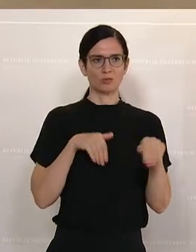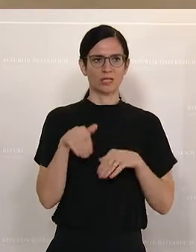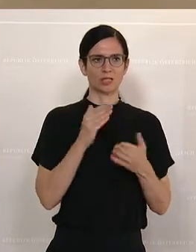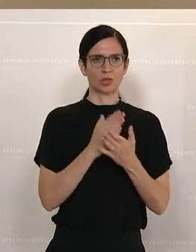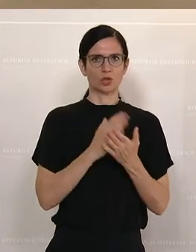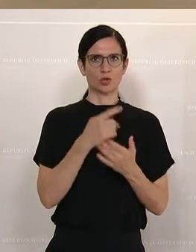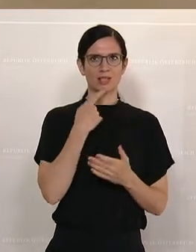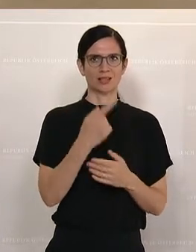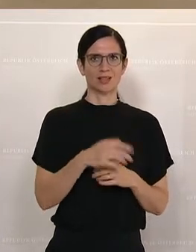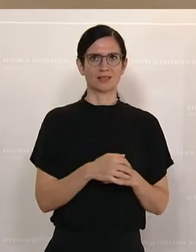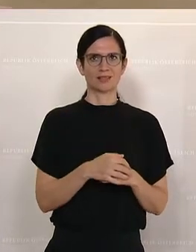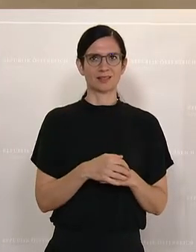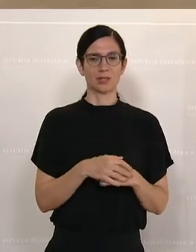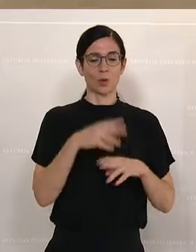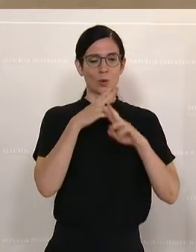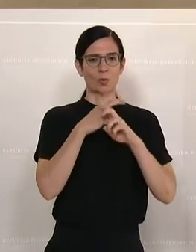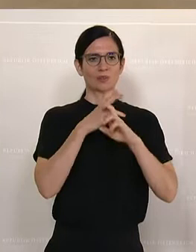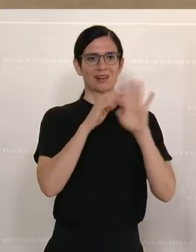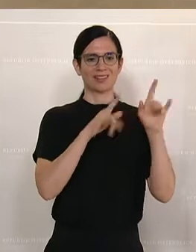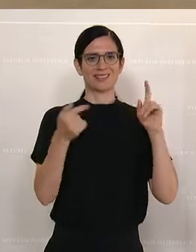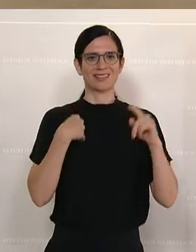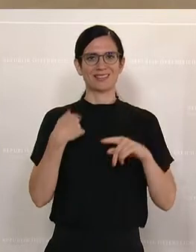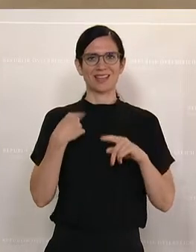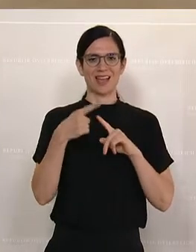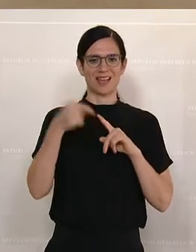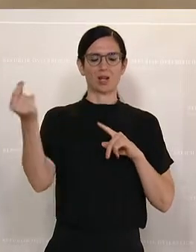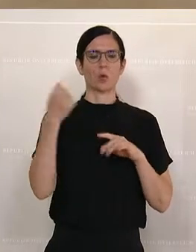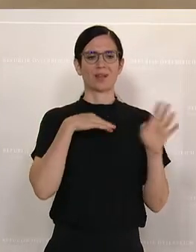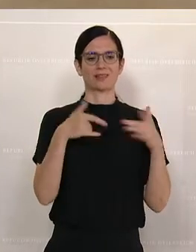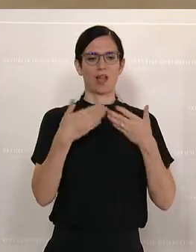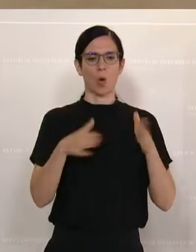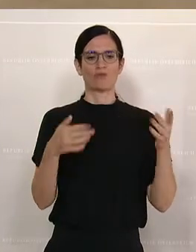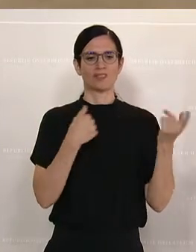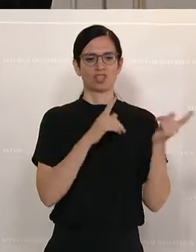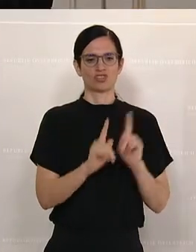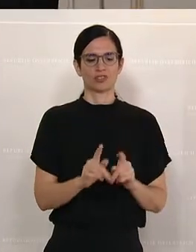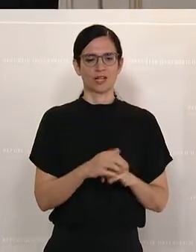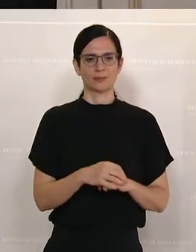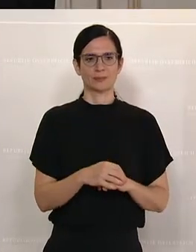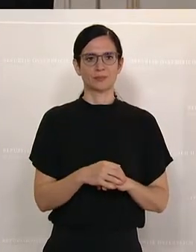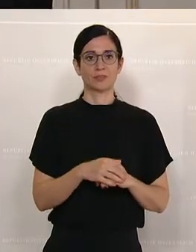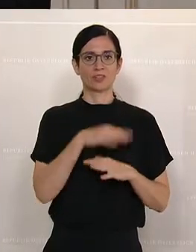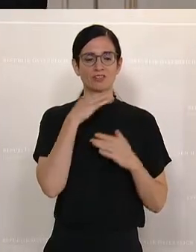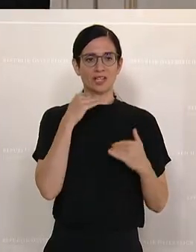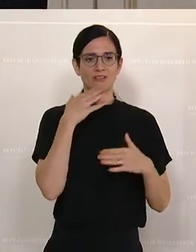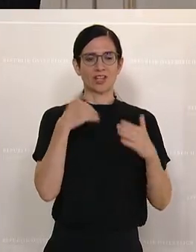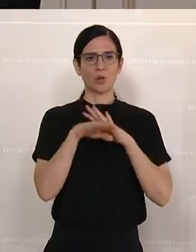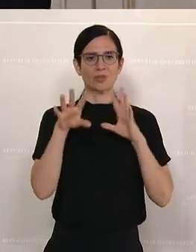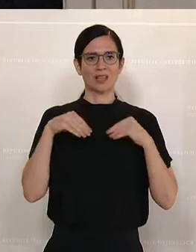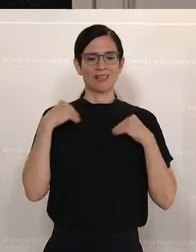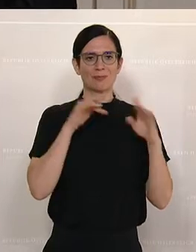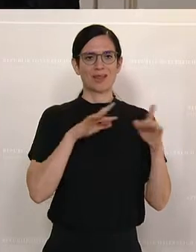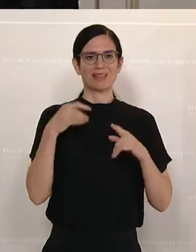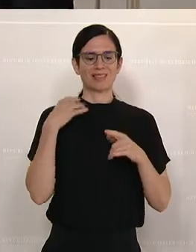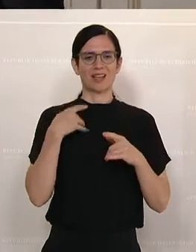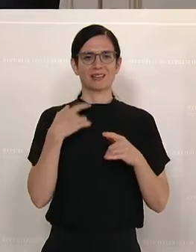erwähnt, wir haben in Österreich einen Rekord an offenen Stellen. Und viele Unternehmer suchen wirklich